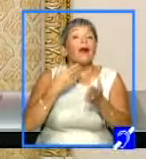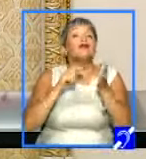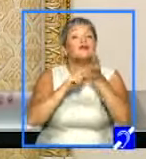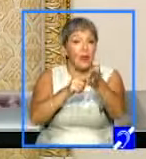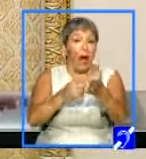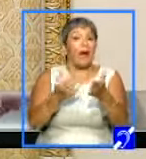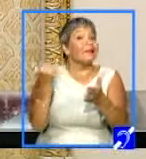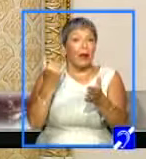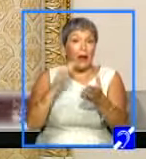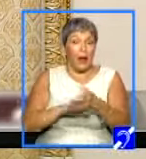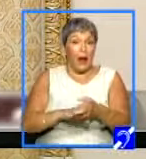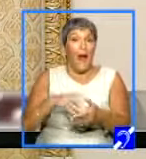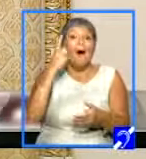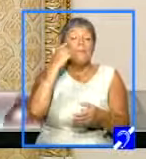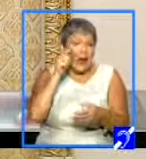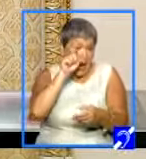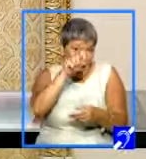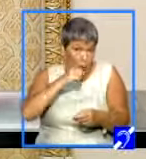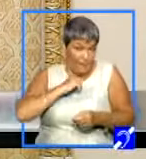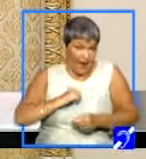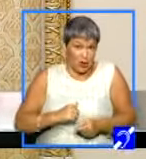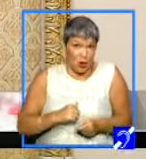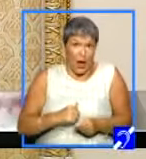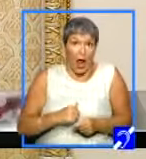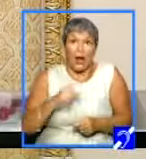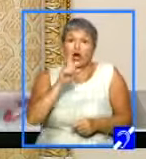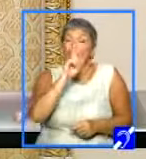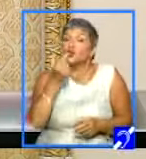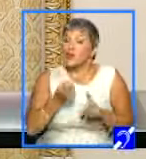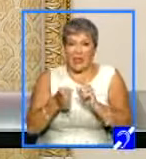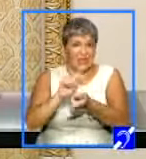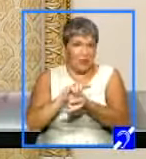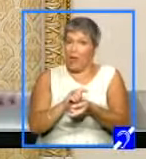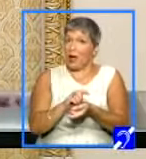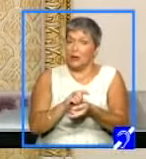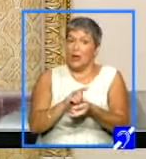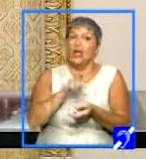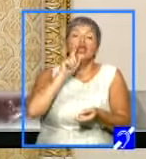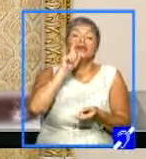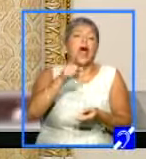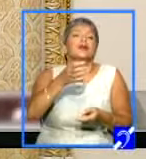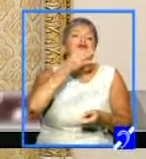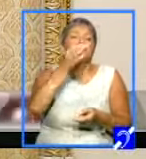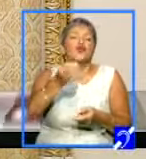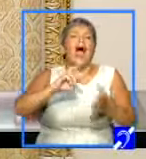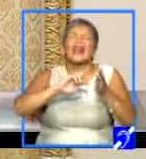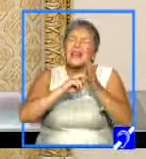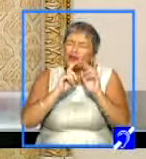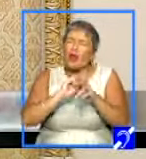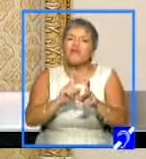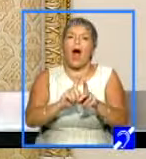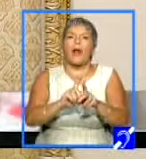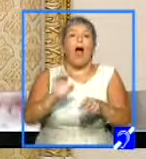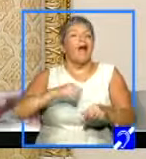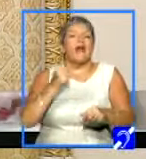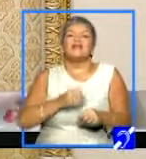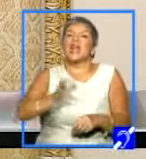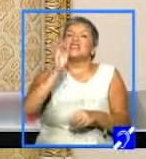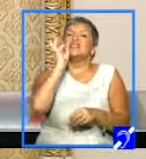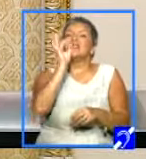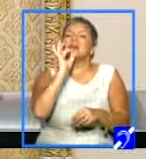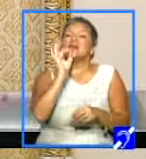Părerea mea, nu s-a schimbat, soluția ar fi cu